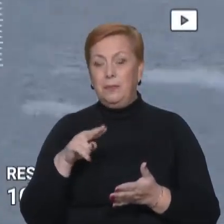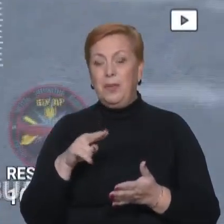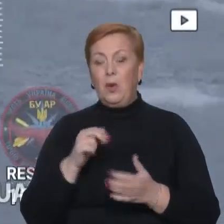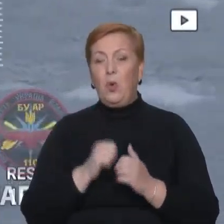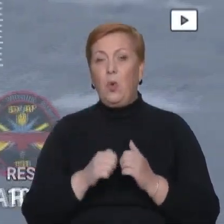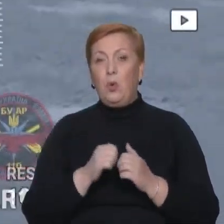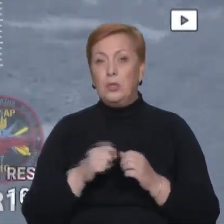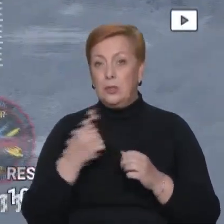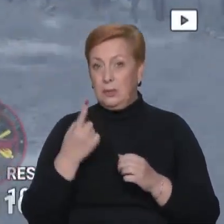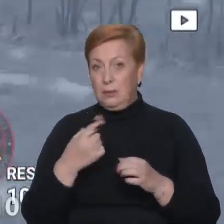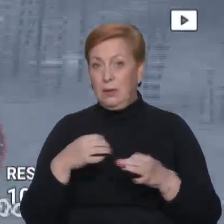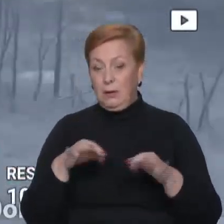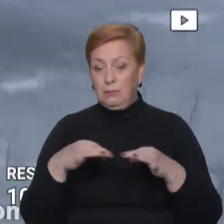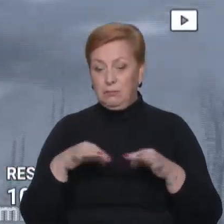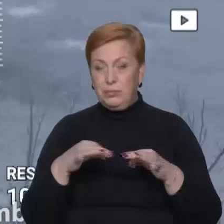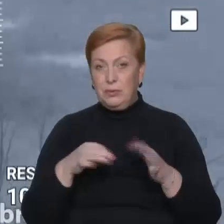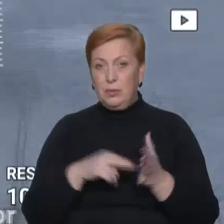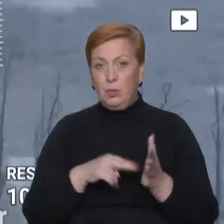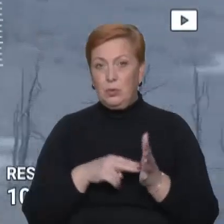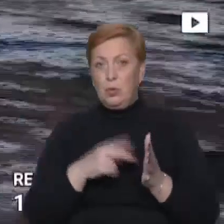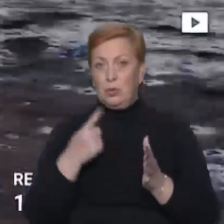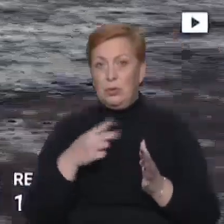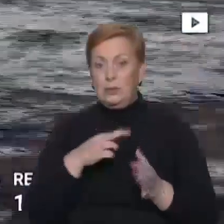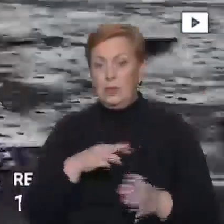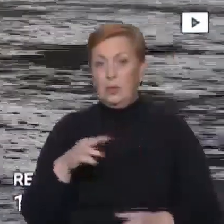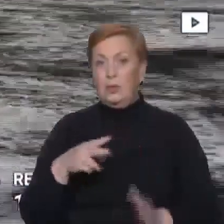мільйон 700 тисяч євро.